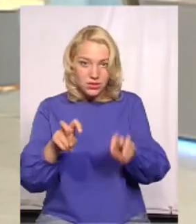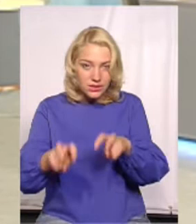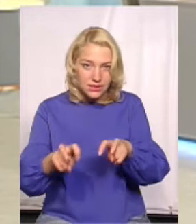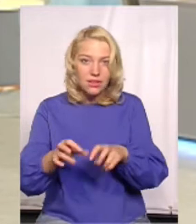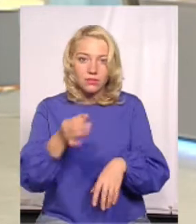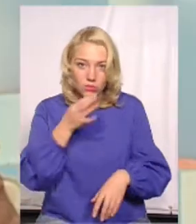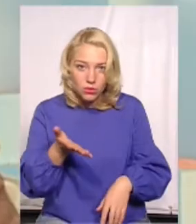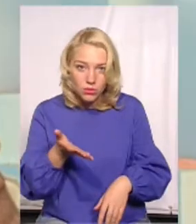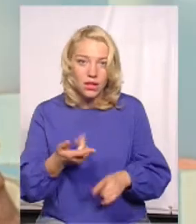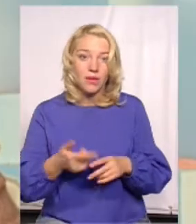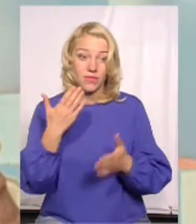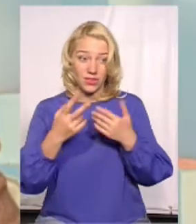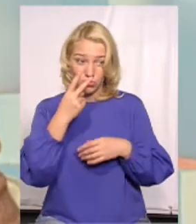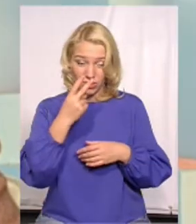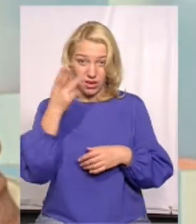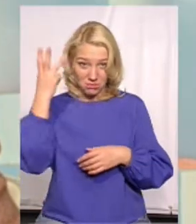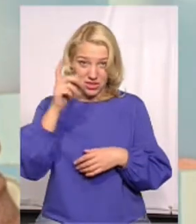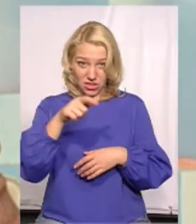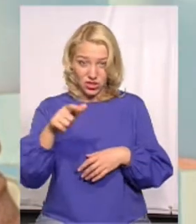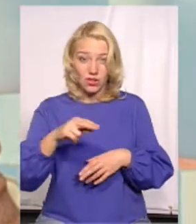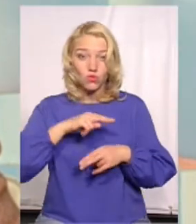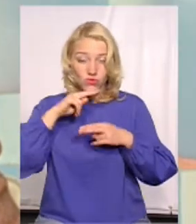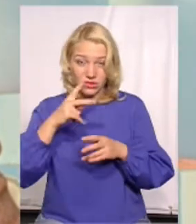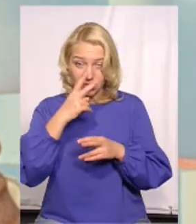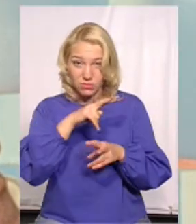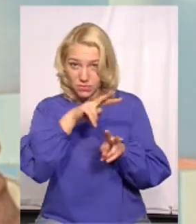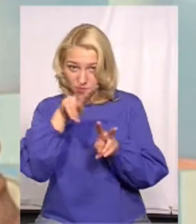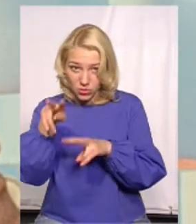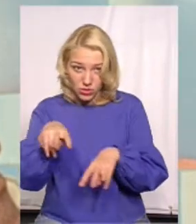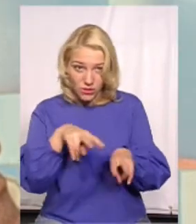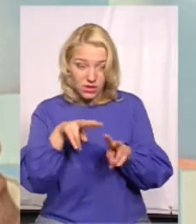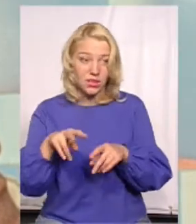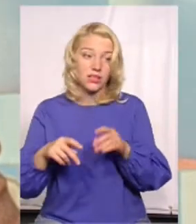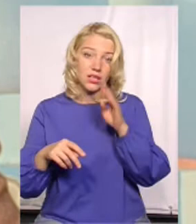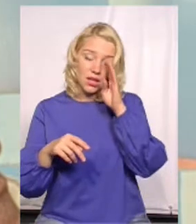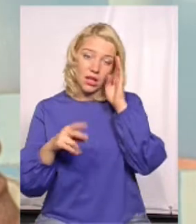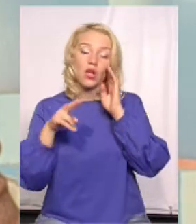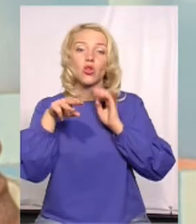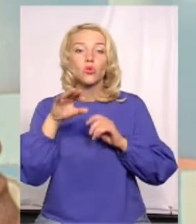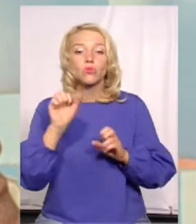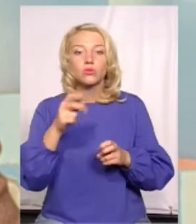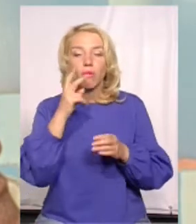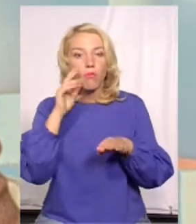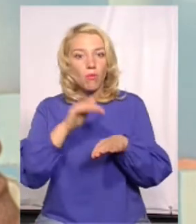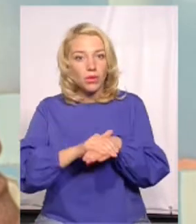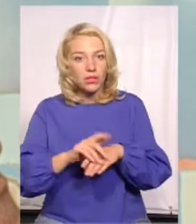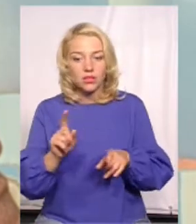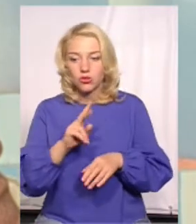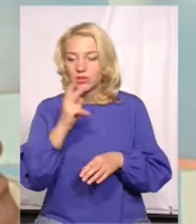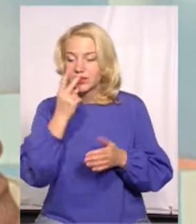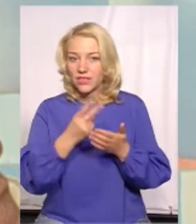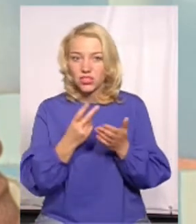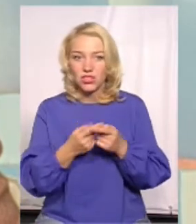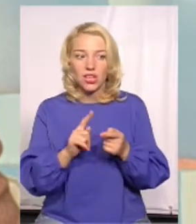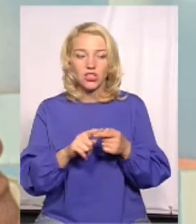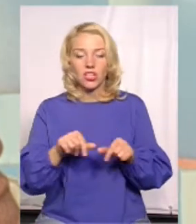якщо хмельничани дивилися цей влог, я думаю, що багато хто дивився, бо така хейтова тема, можна помітити, що, незважаючи на те, що вони